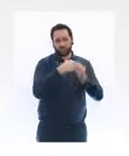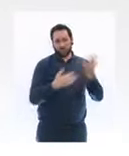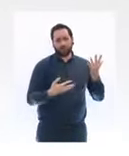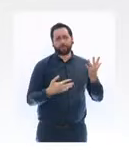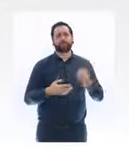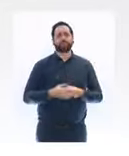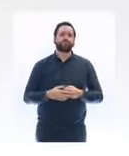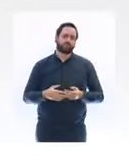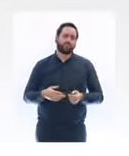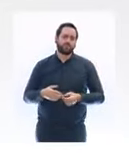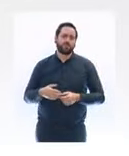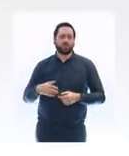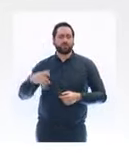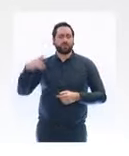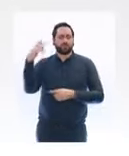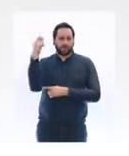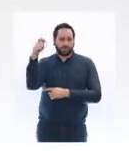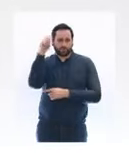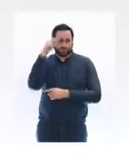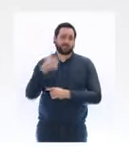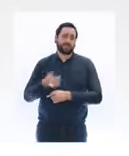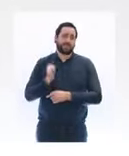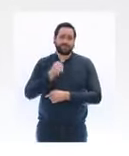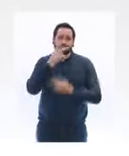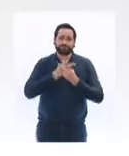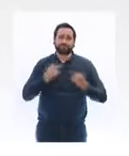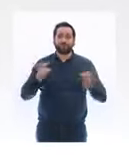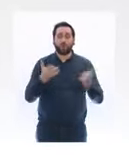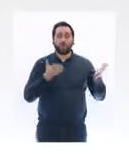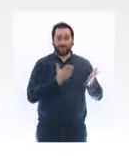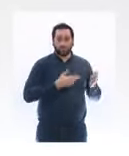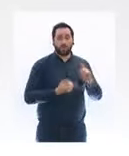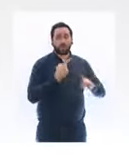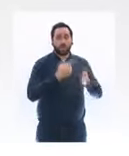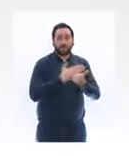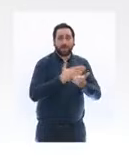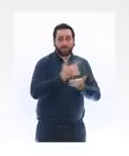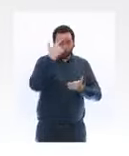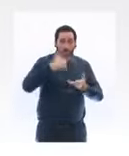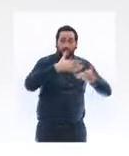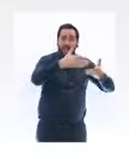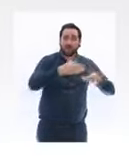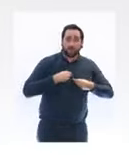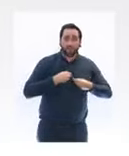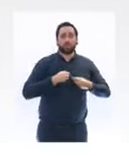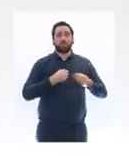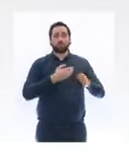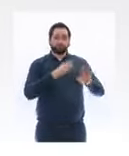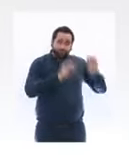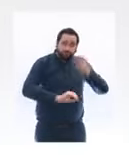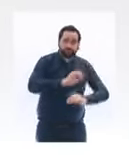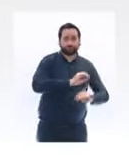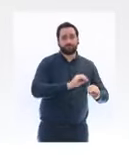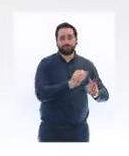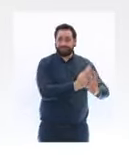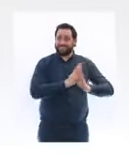hier, c'est la préparation de nos hôpitaux pour être capable d'accueillir et de soigner dans les meilleures conditions possibles un grand nombre de malades